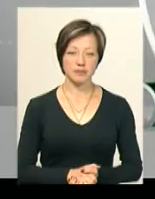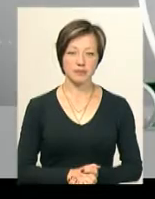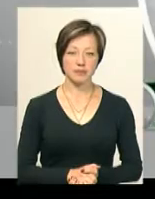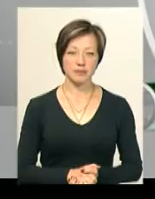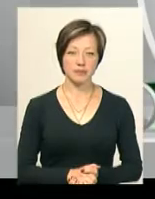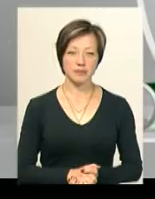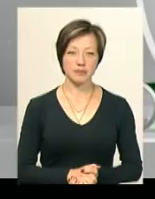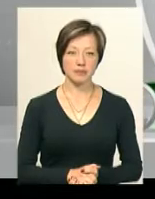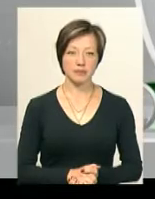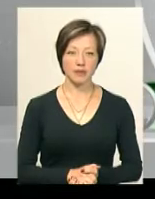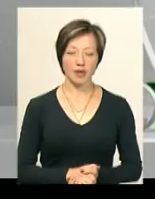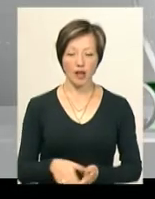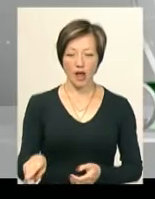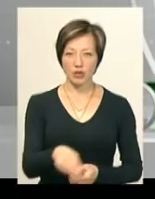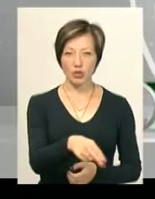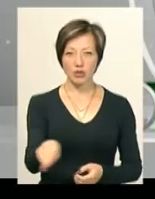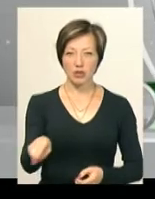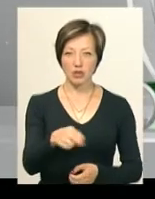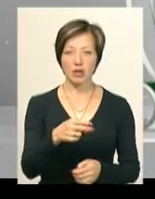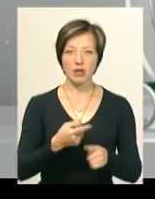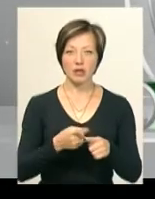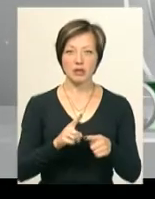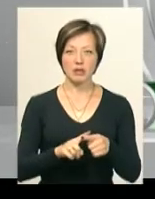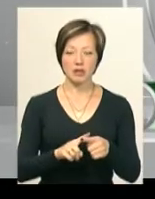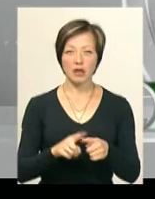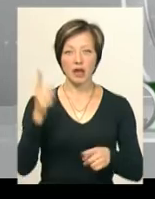Нанесли дорожню розмітку 1.14.3.